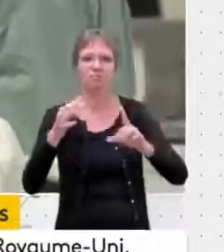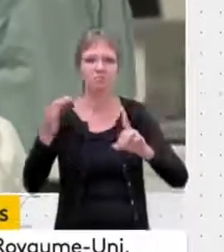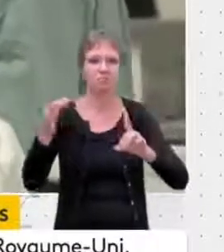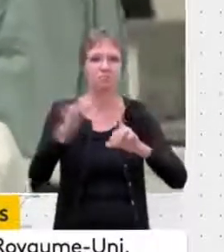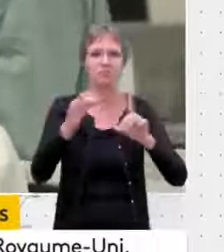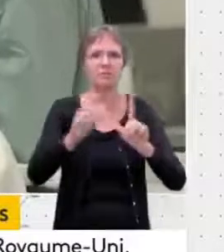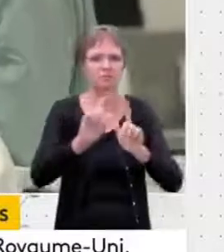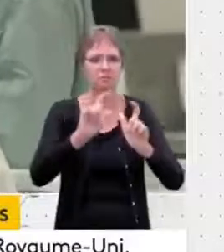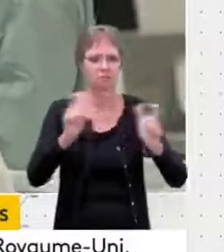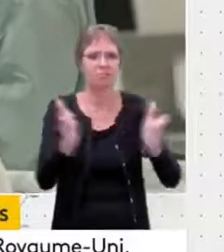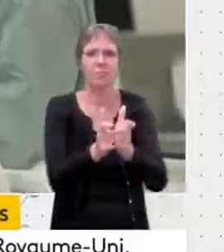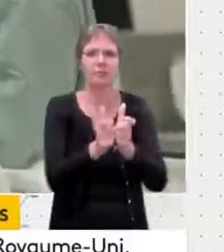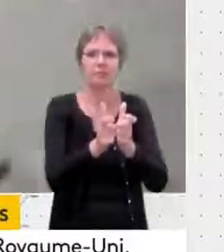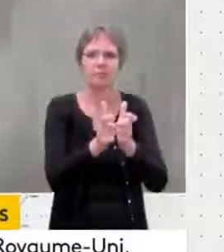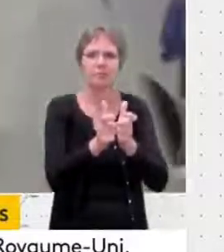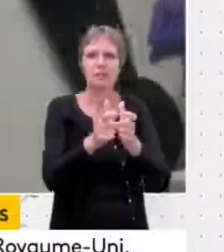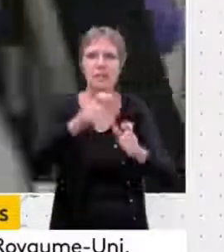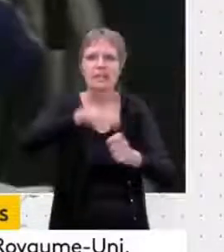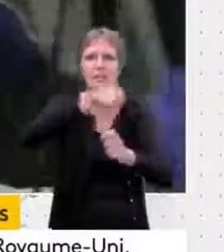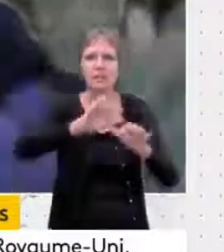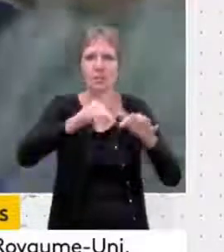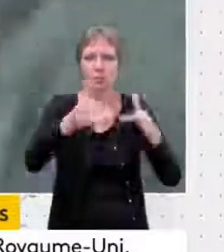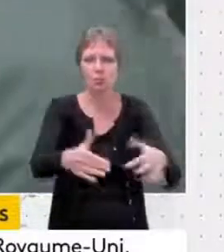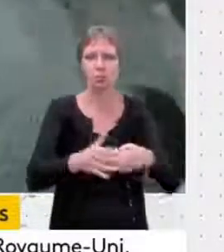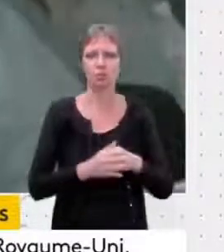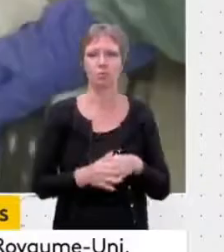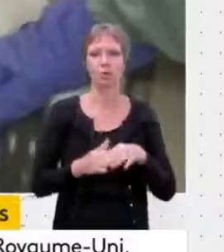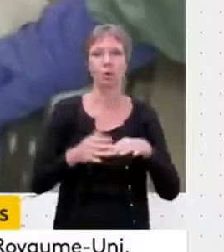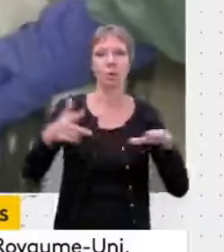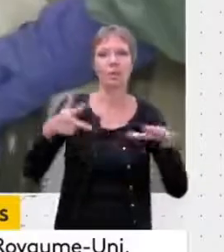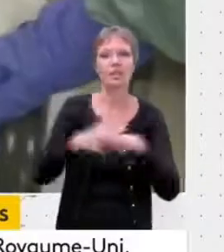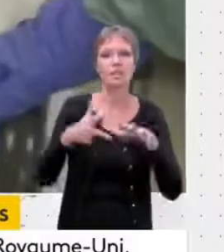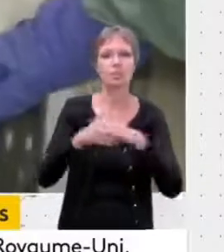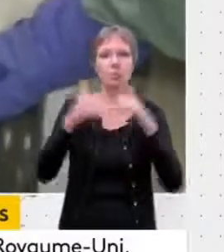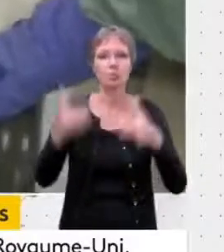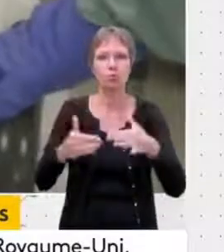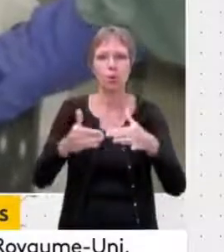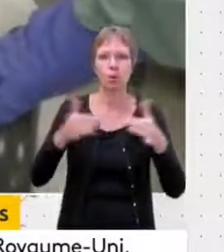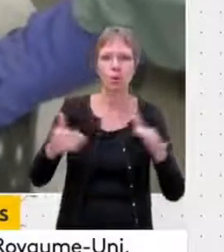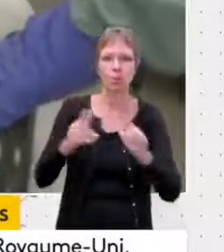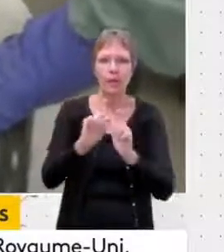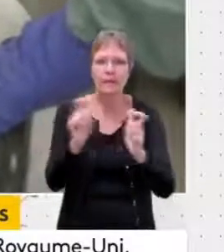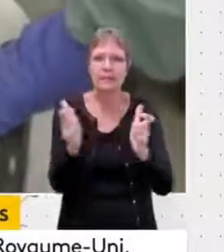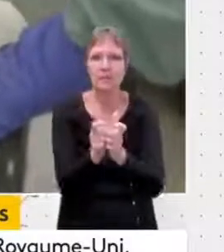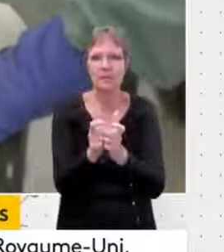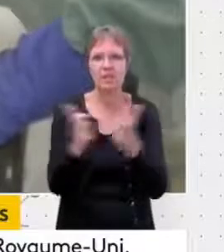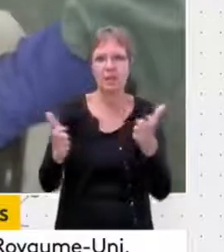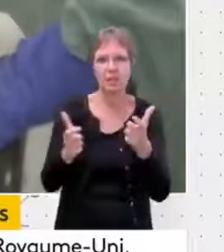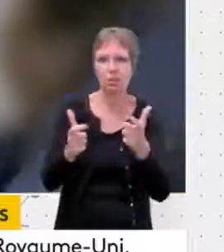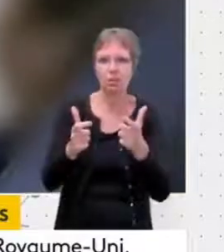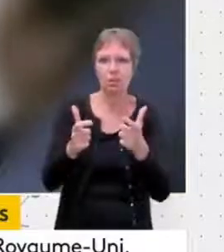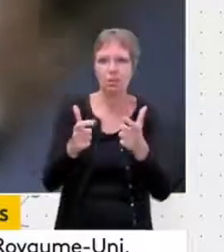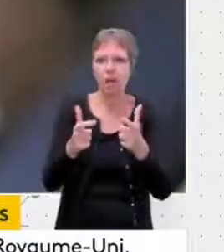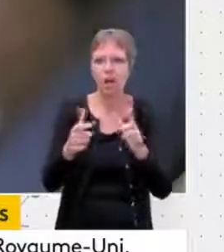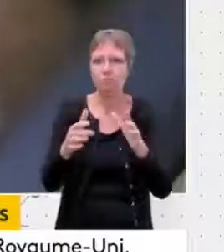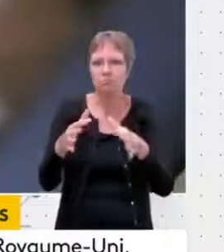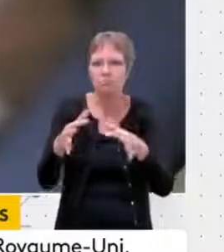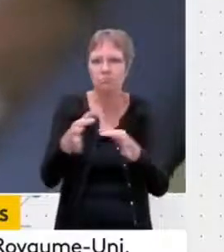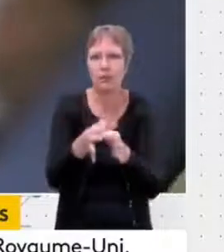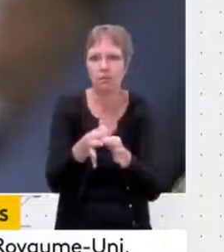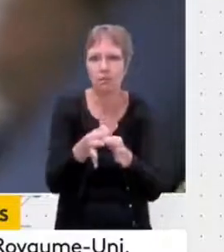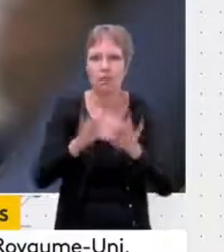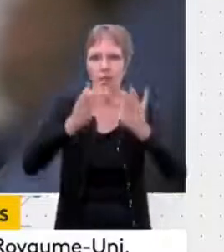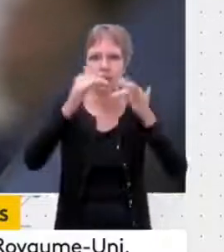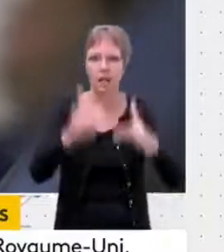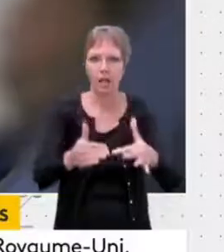choisi au tout début de faire un dépistage restreint, ensuite de passer un confinement généralisé. Or, il y a un certain